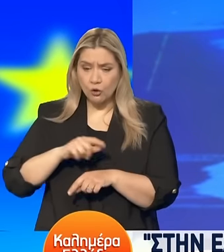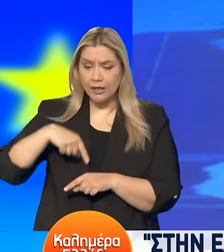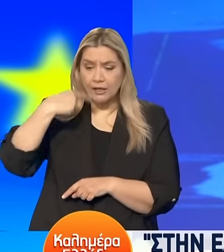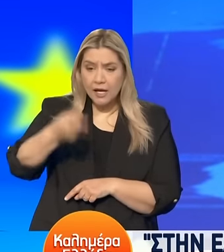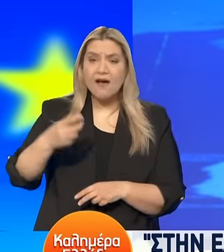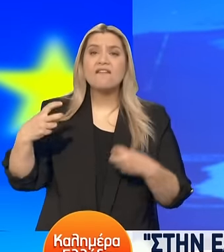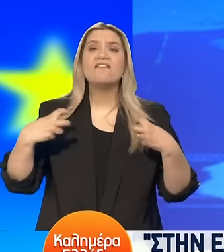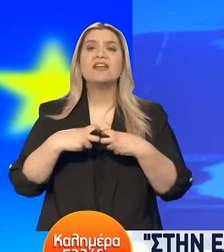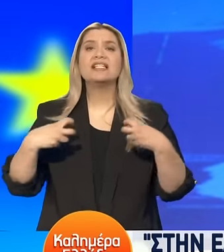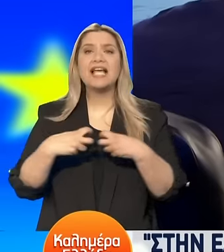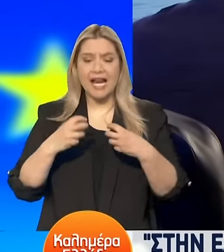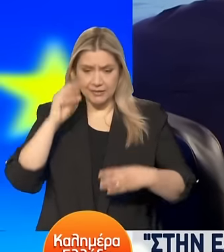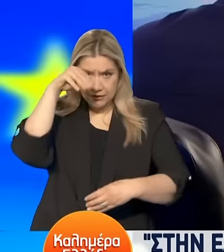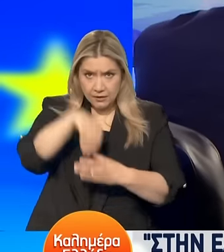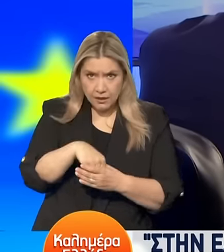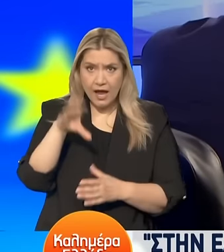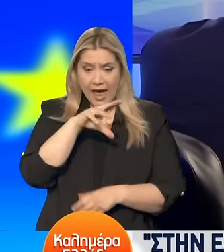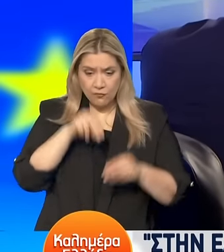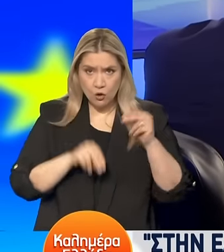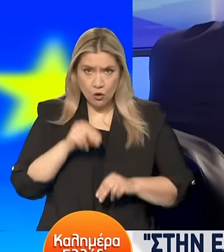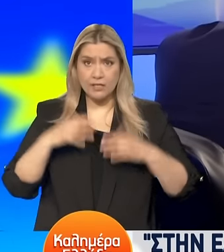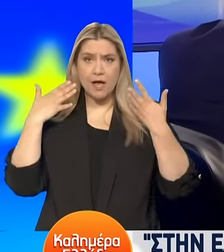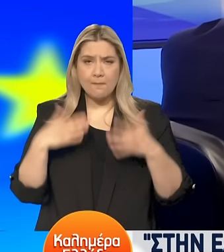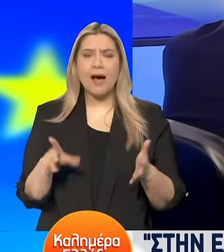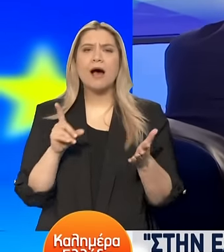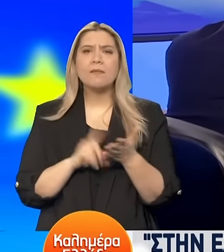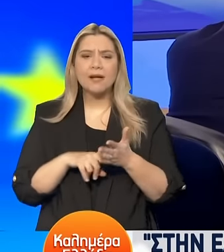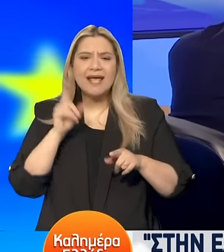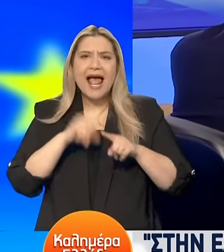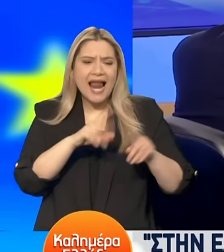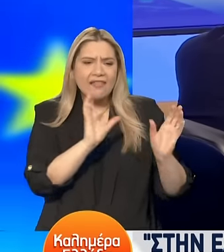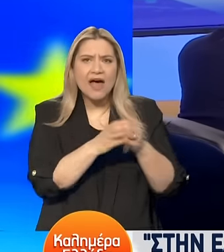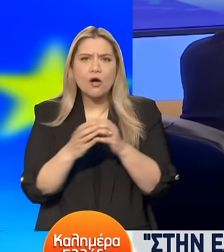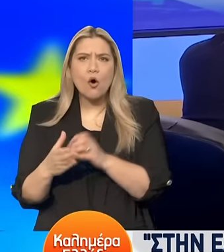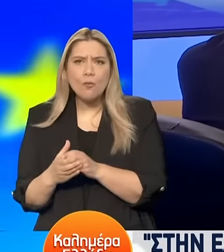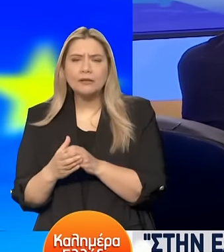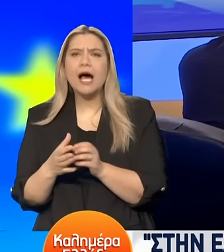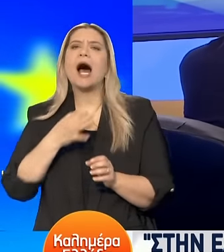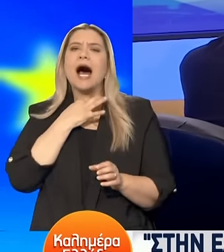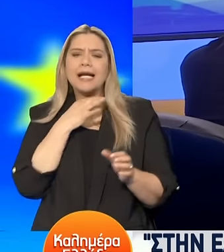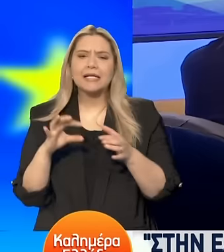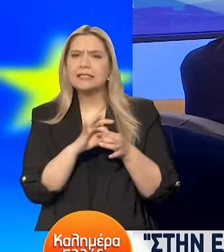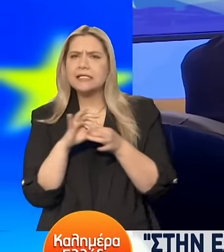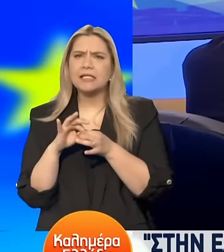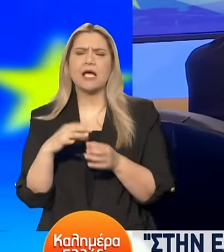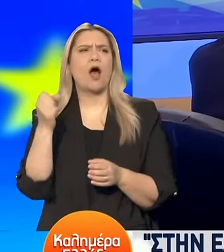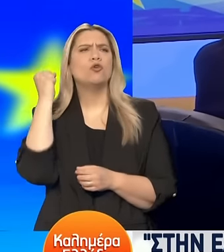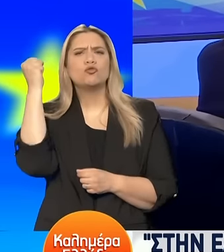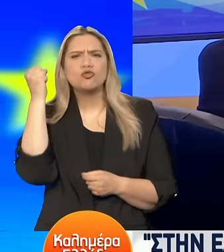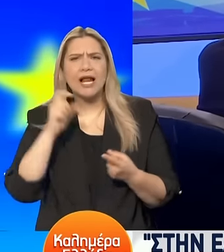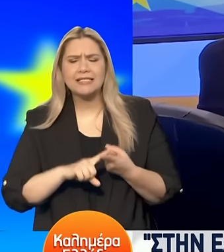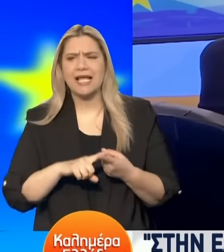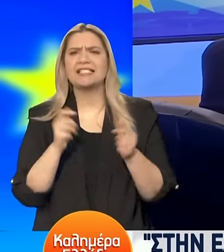μέρα με μια εθνική γραμμή, γιατί ξέρετε, την επόμενη μέρα στο Ευρωκοινοβούλιο θα χρειαστεί να συνεργαστούμε με κάποιες από τις πολιτικές δυνάμεις, τους σοσιαλιστές, τους